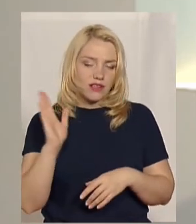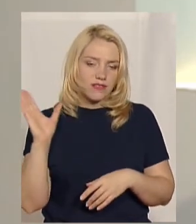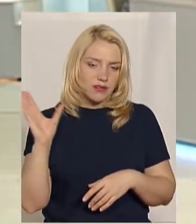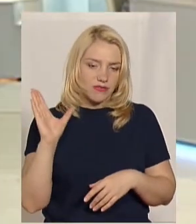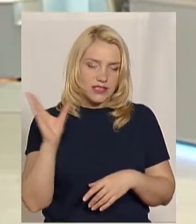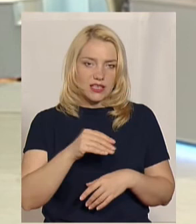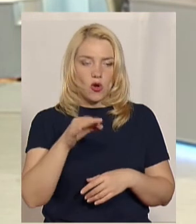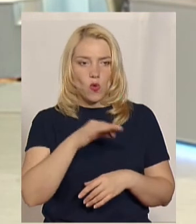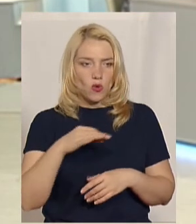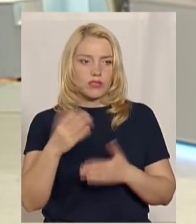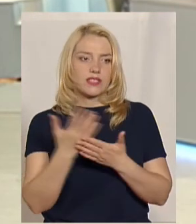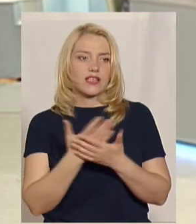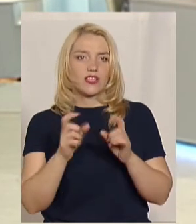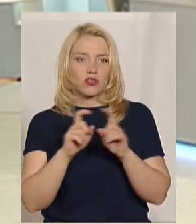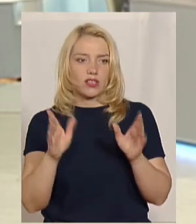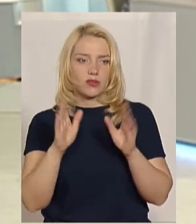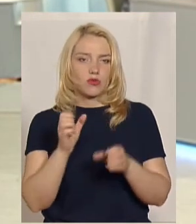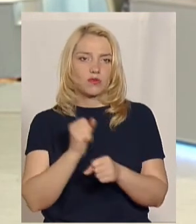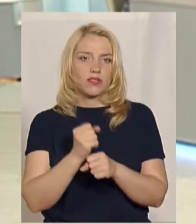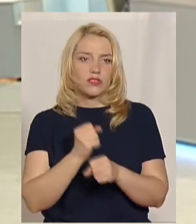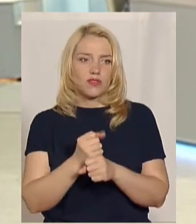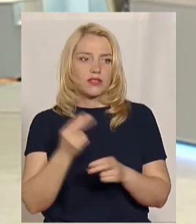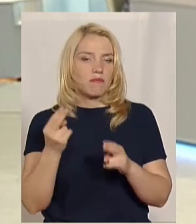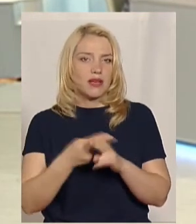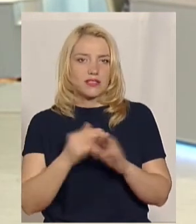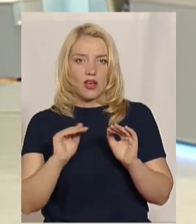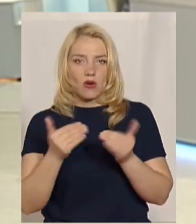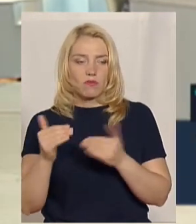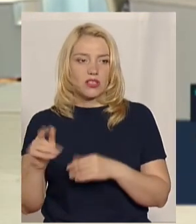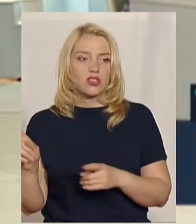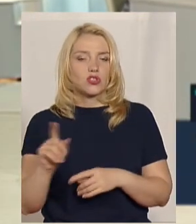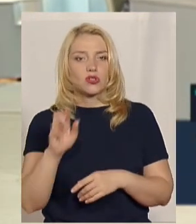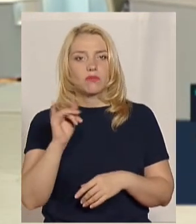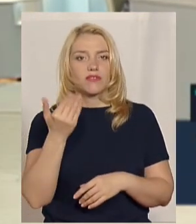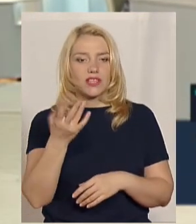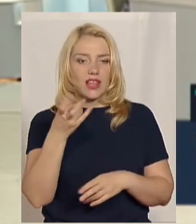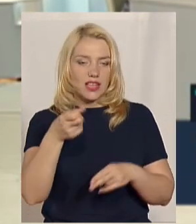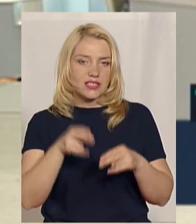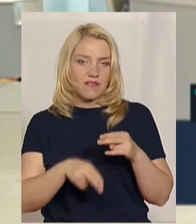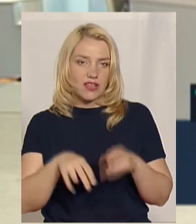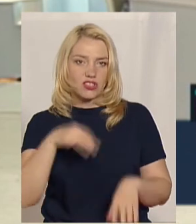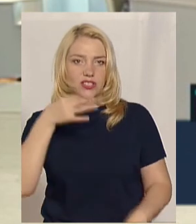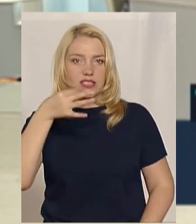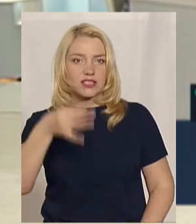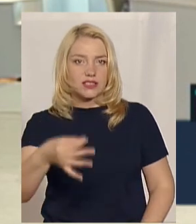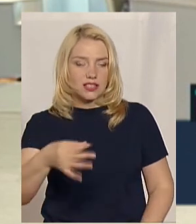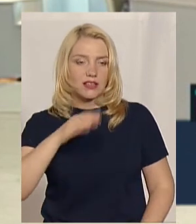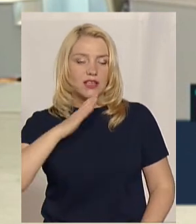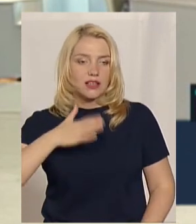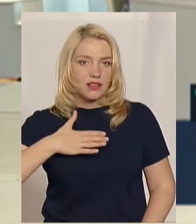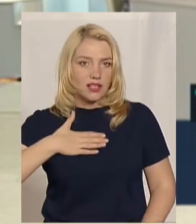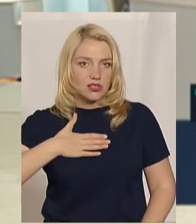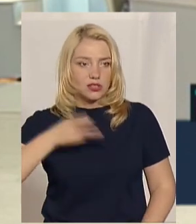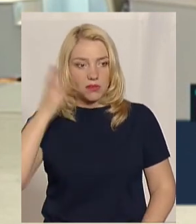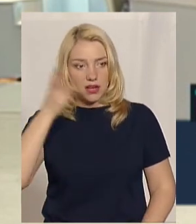області без обмежень. Пані Марину, що би ви на завершення сказали нашим